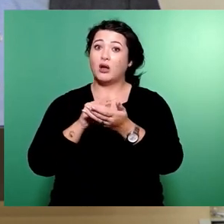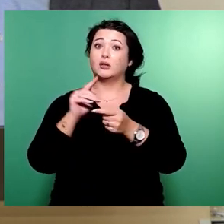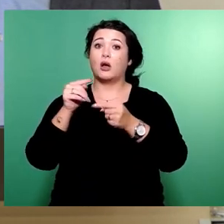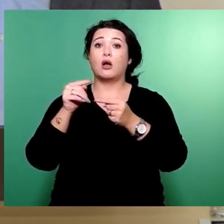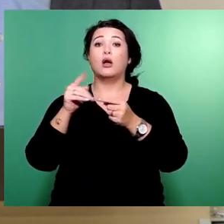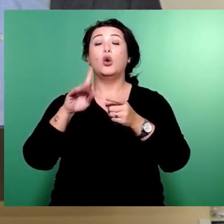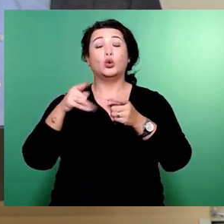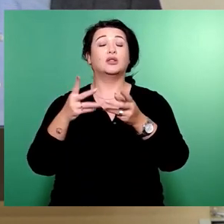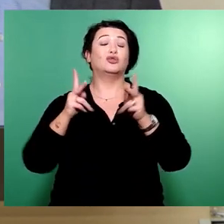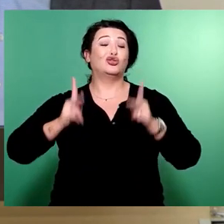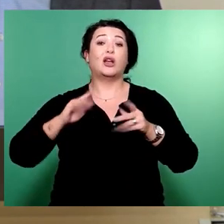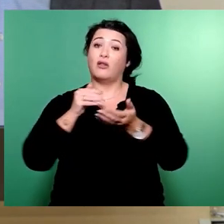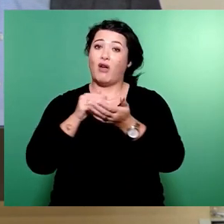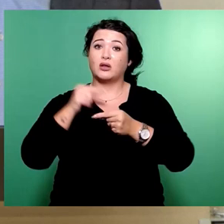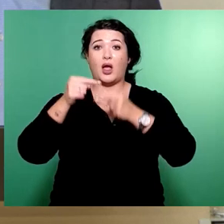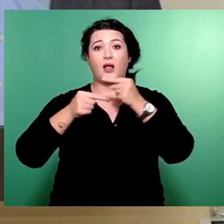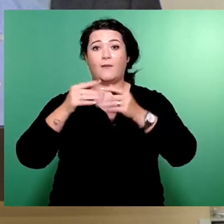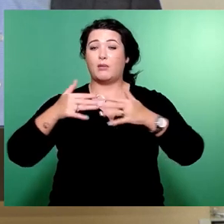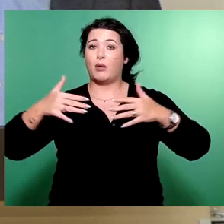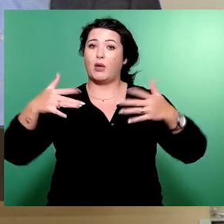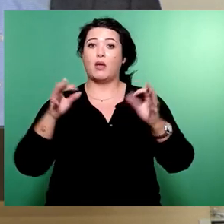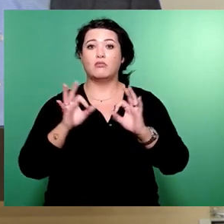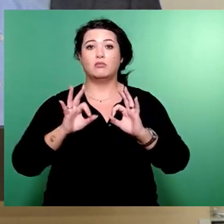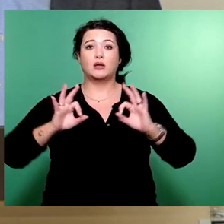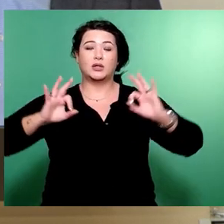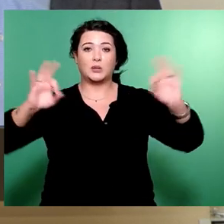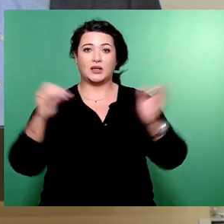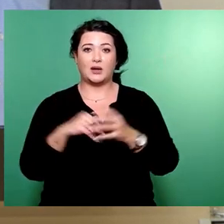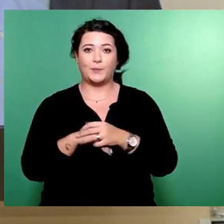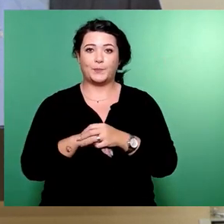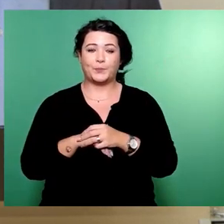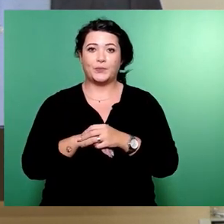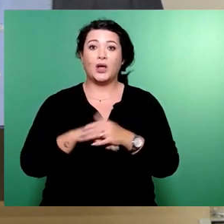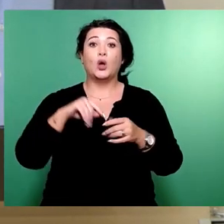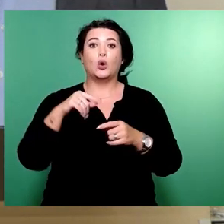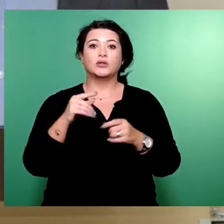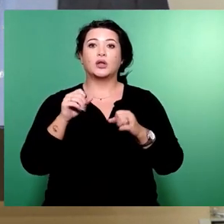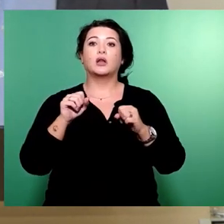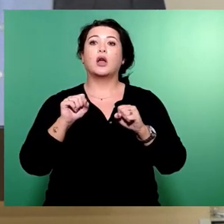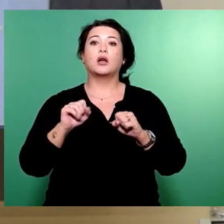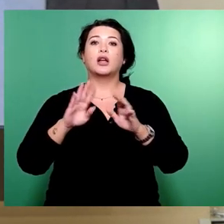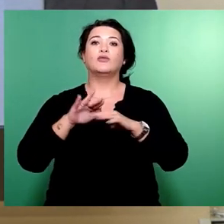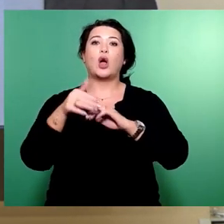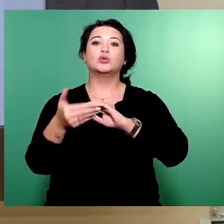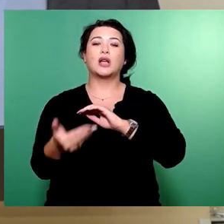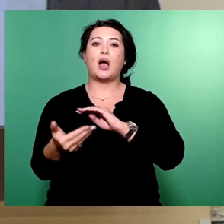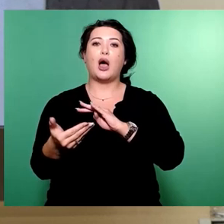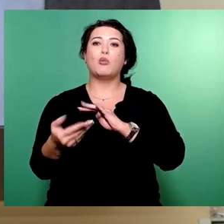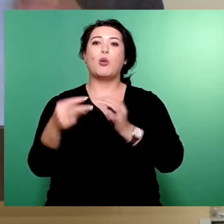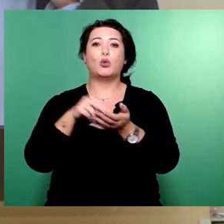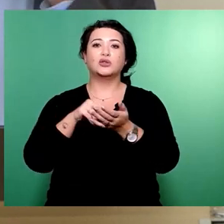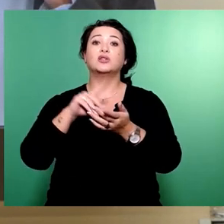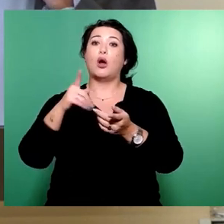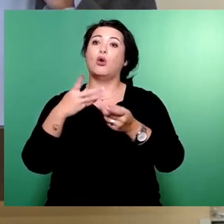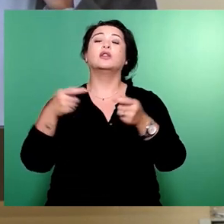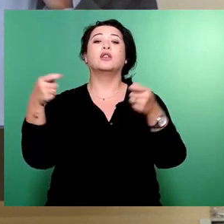positive Einnahmesituation, so dass was ja im Wesentlichen dann über Ausgabepositionen zusätzlich gewünscht wird, auch zu finanzieren